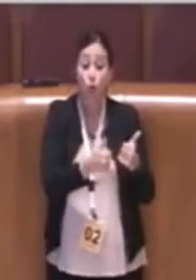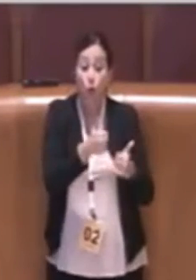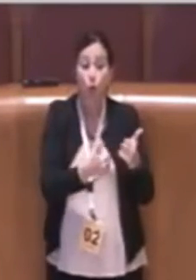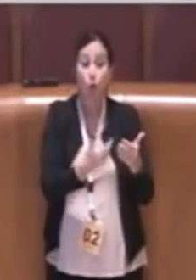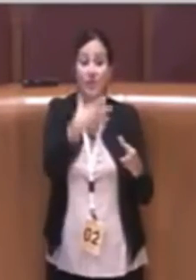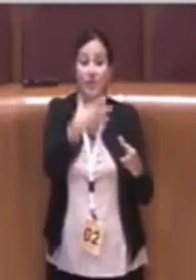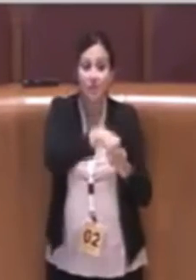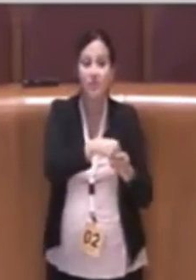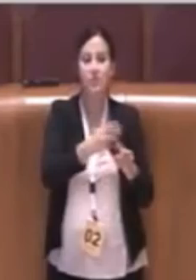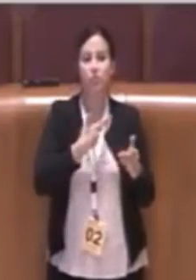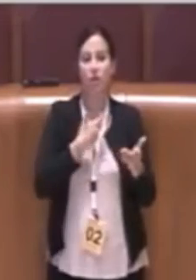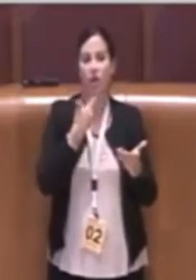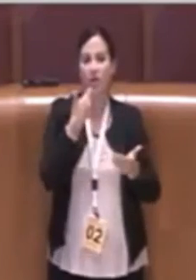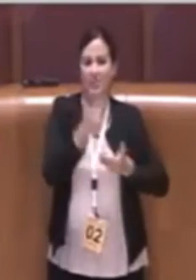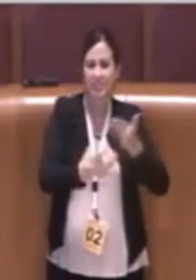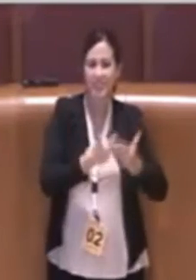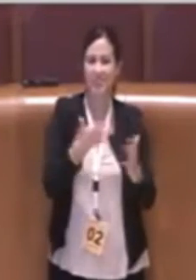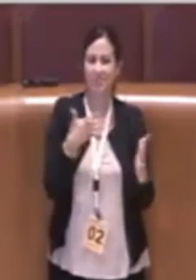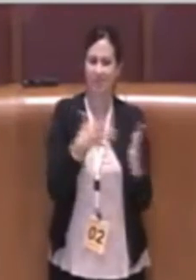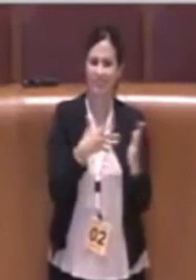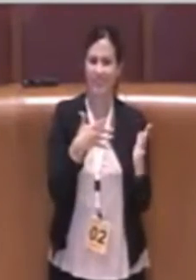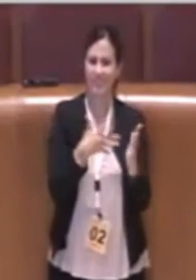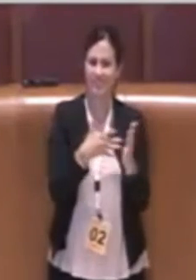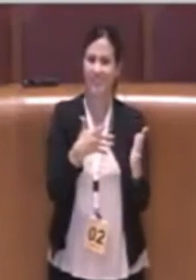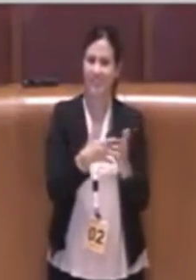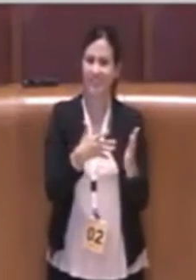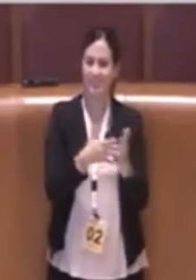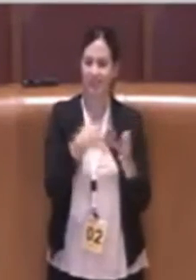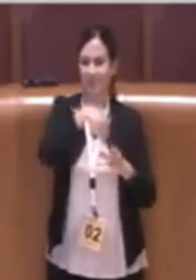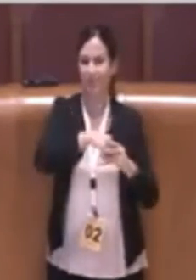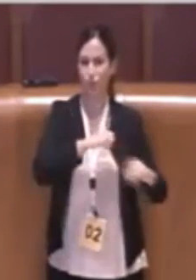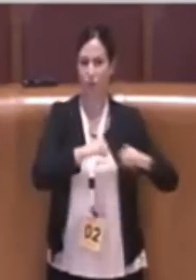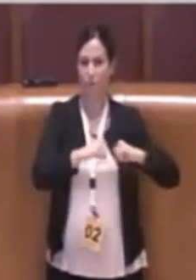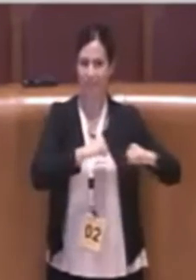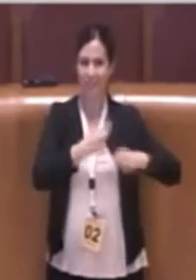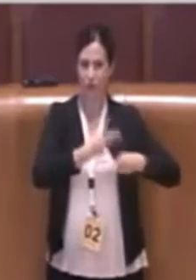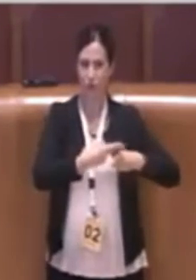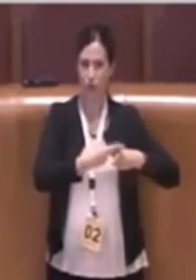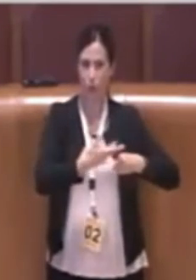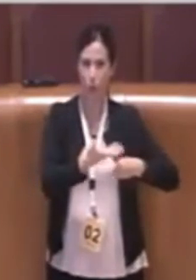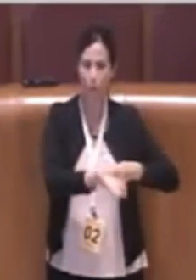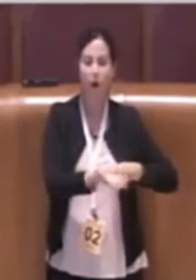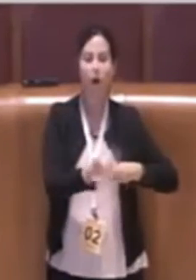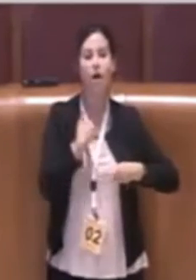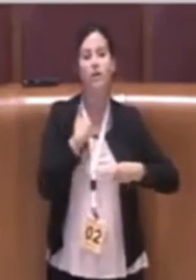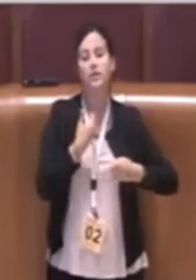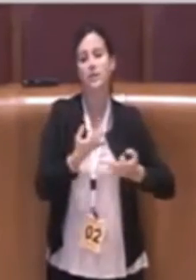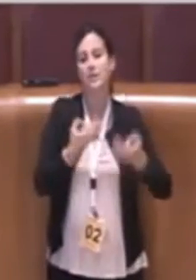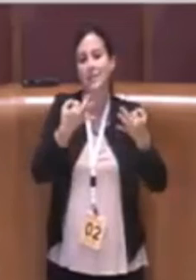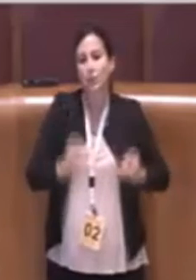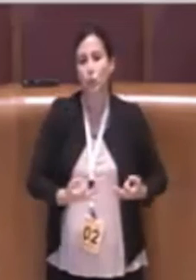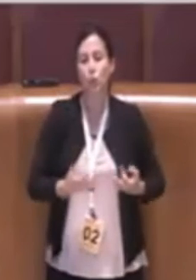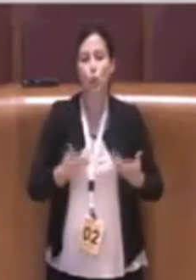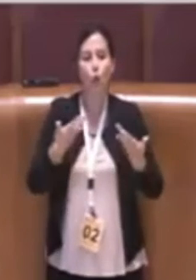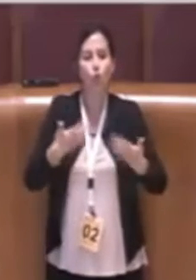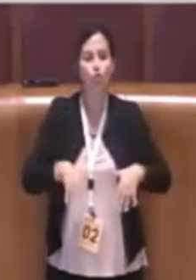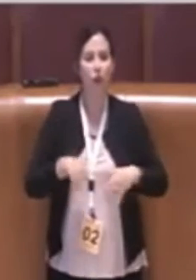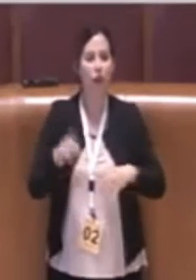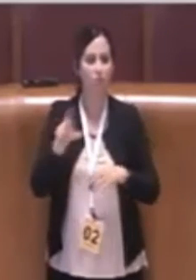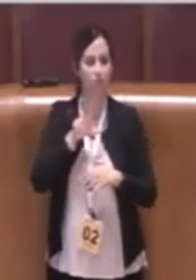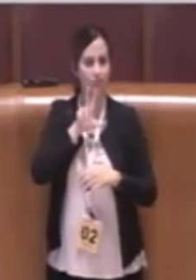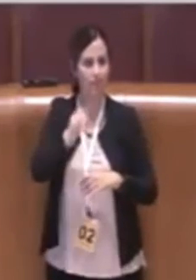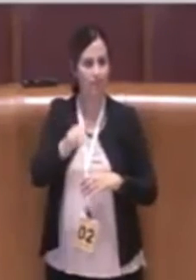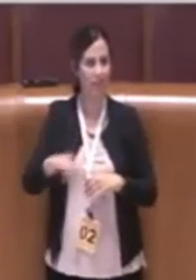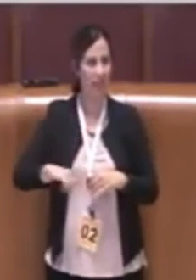complesso all'interno di questa amministrazione e certamente quindi, come era stato già anticipato nella precedente mozione,